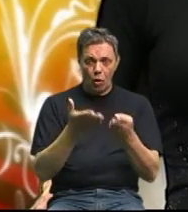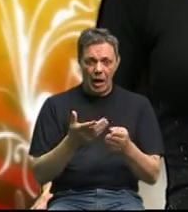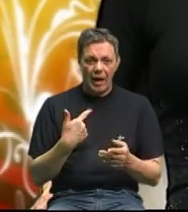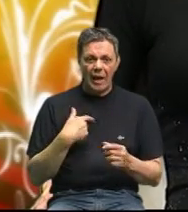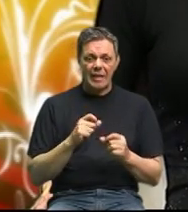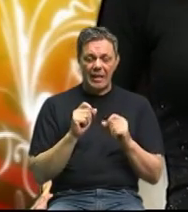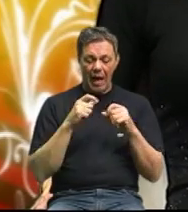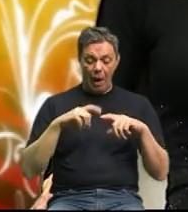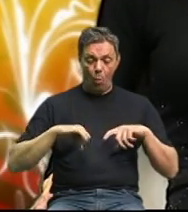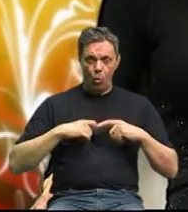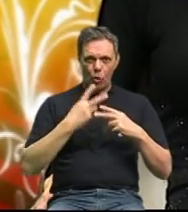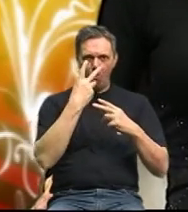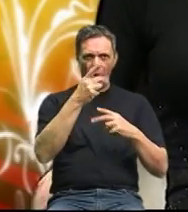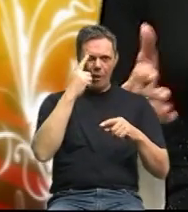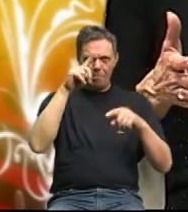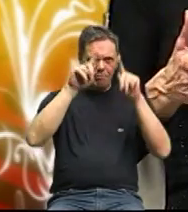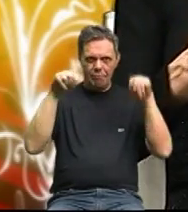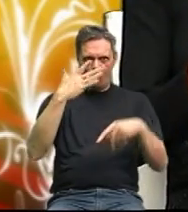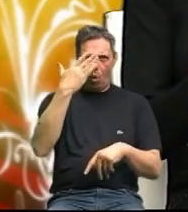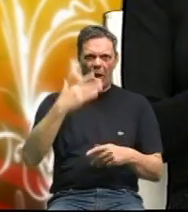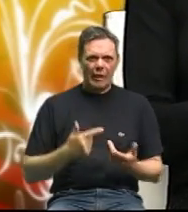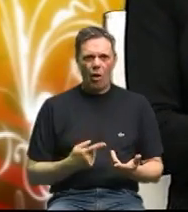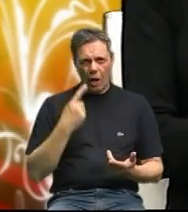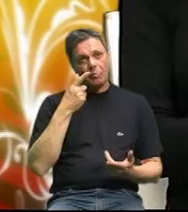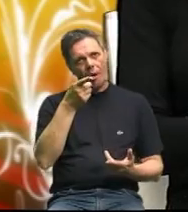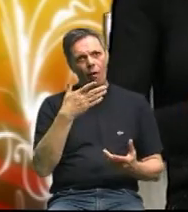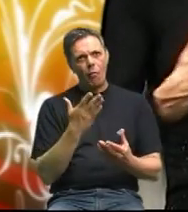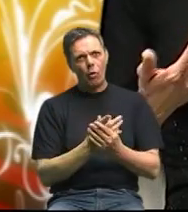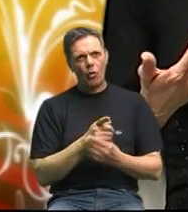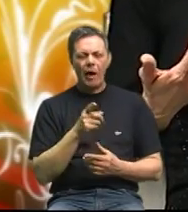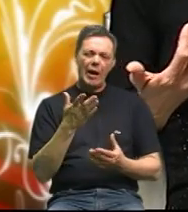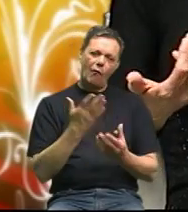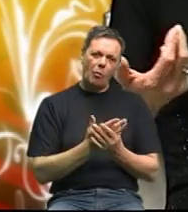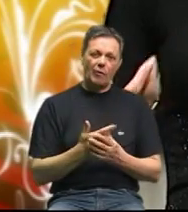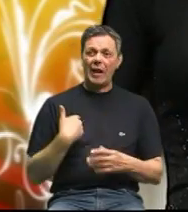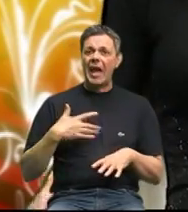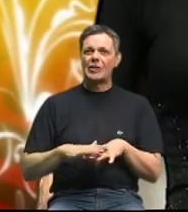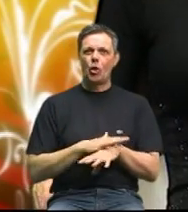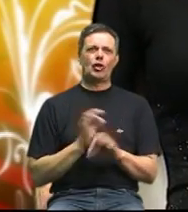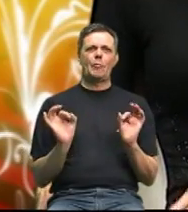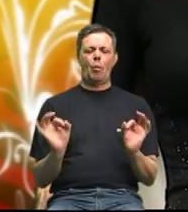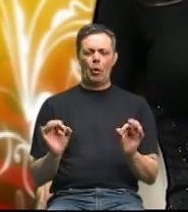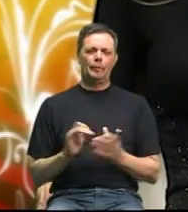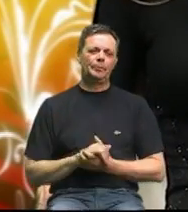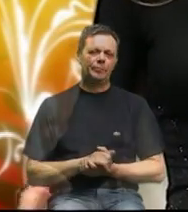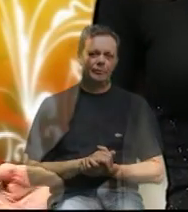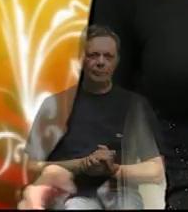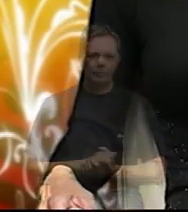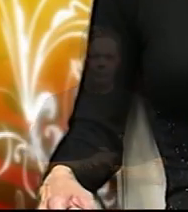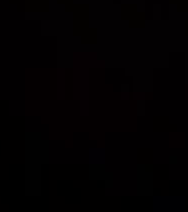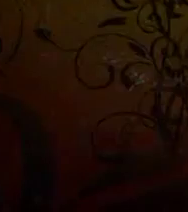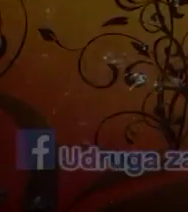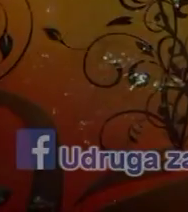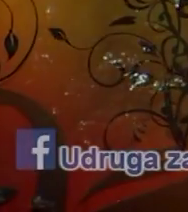se ujutro pogledam gledalo a vidim ovo mi paše ovo mi paše i ja se osjetim dobro i to je